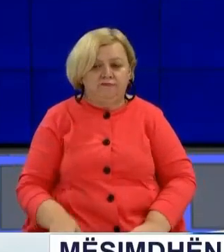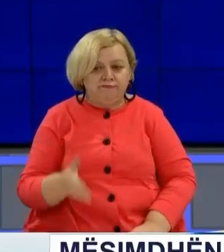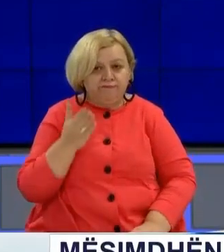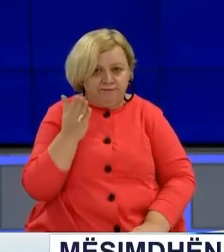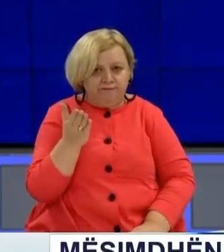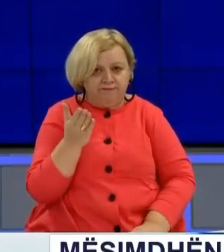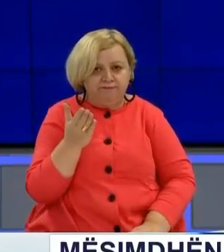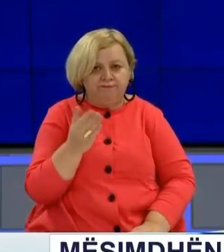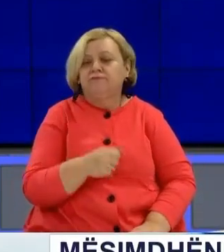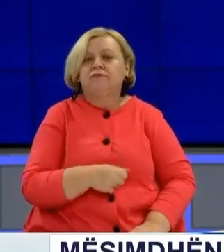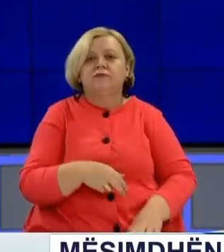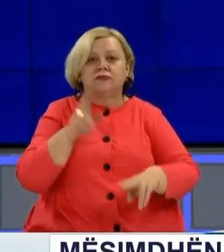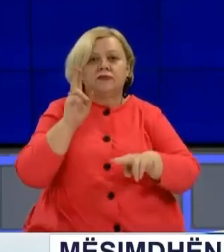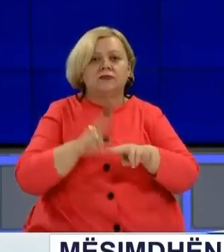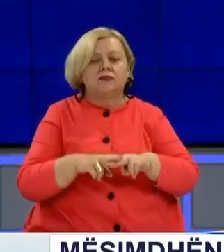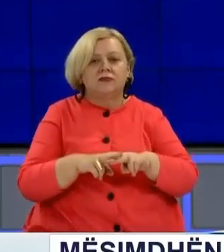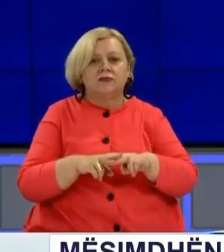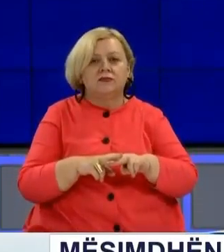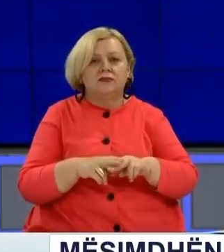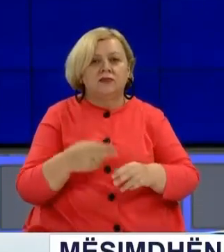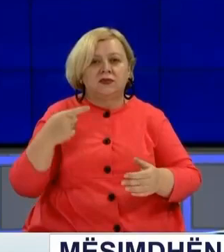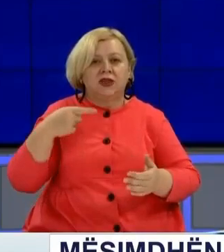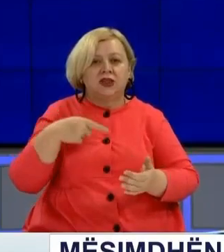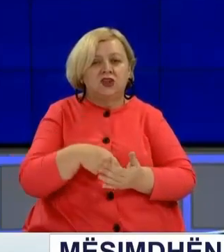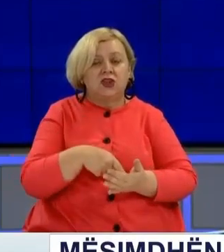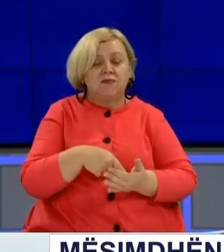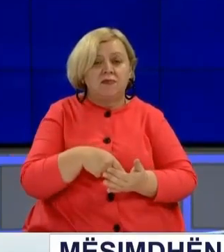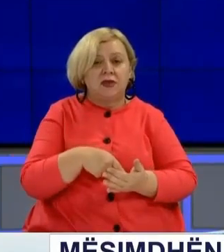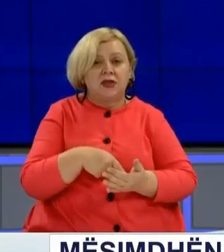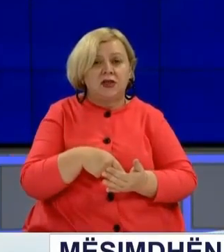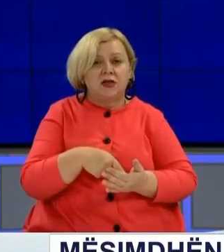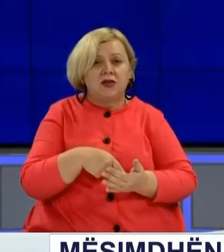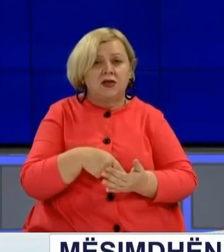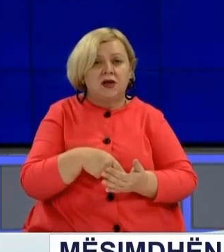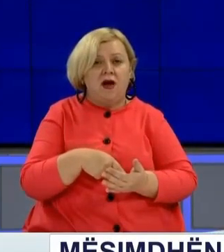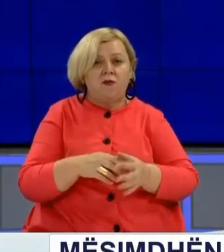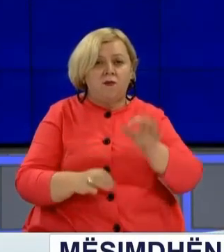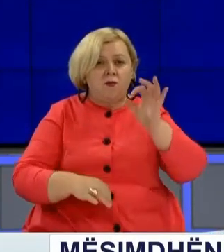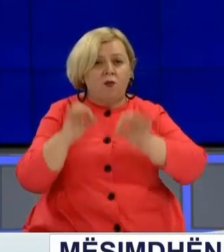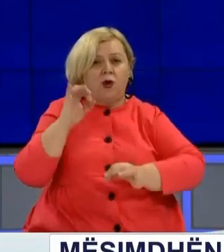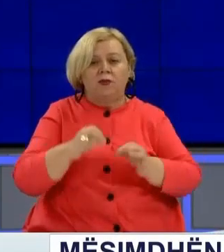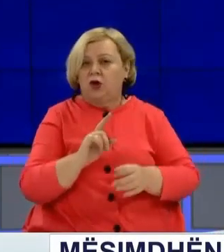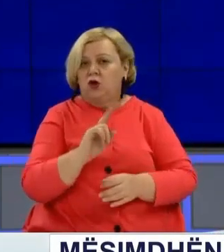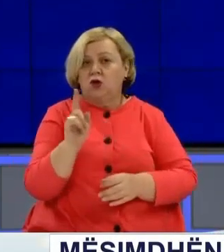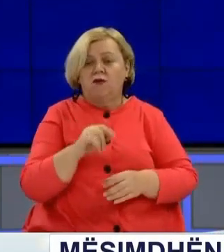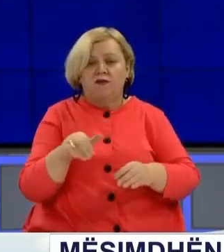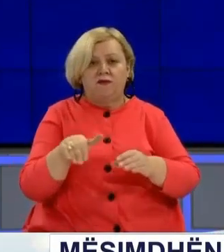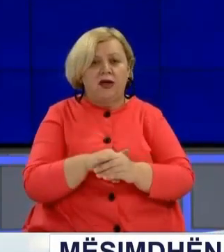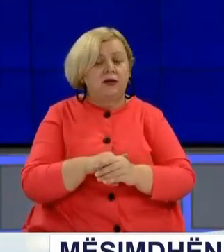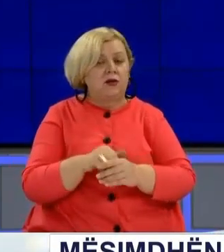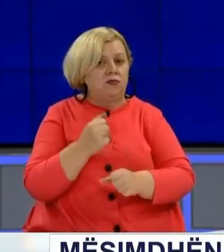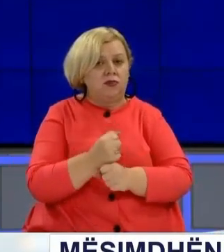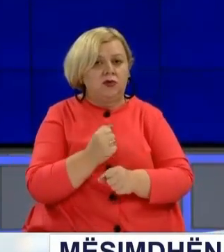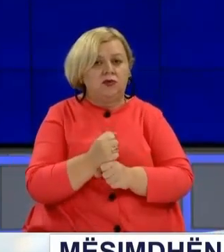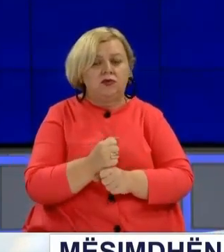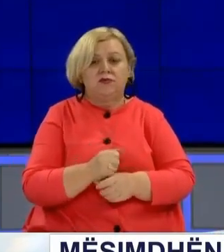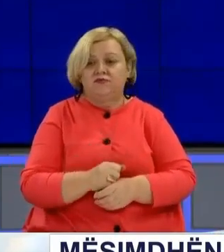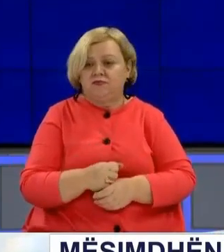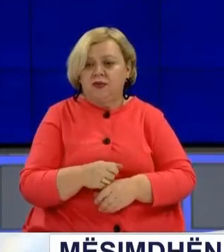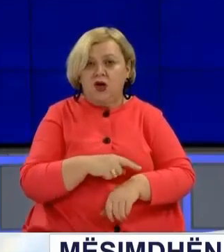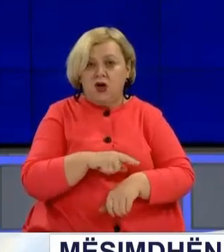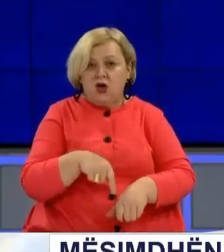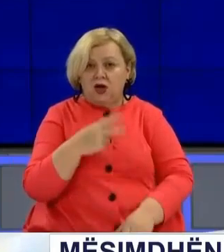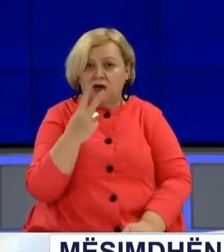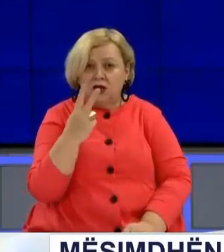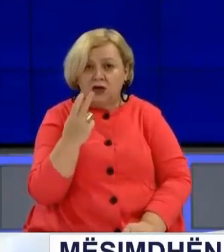Ata kanë miratuar një mi norma, jo vendet punës. Mësim nësimi që një mësim nësimi mëllansit që ka një norm një